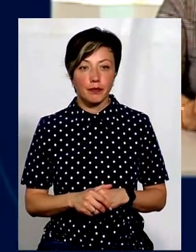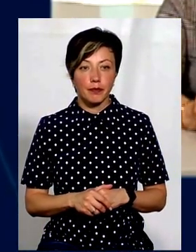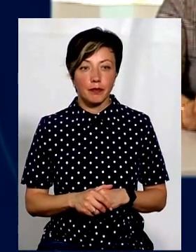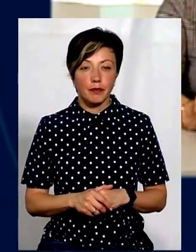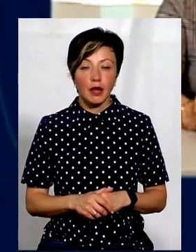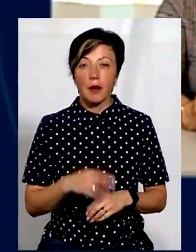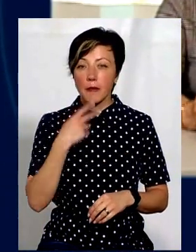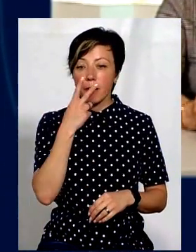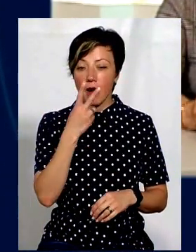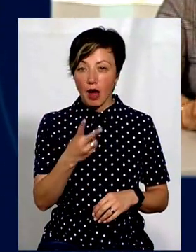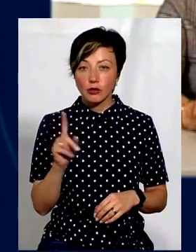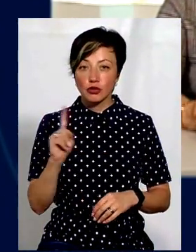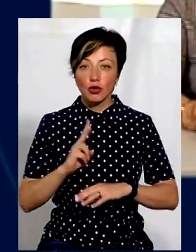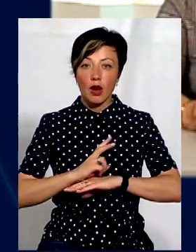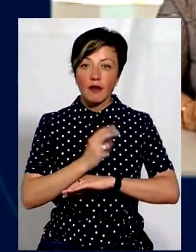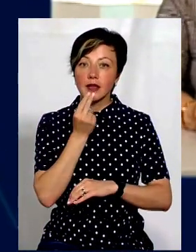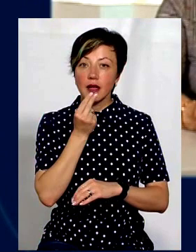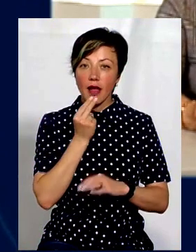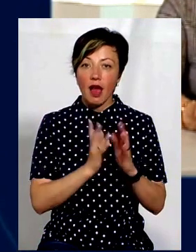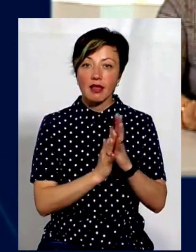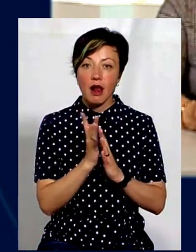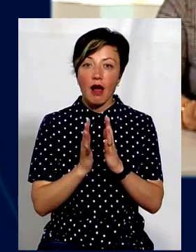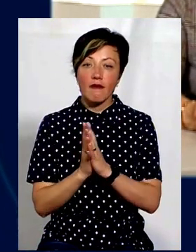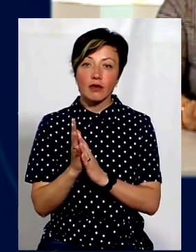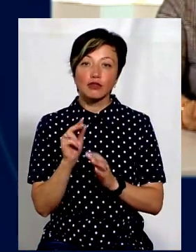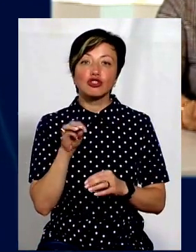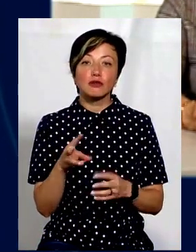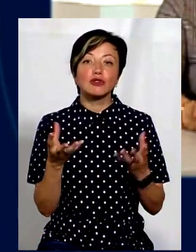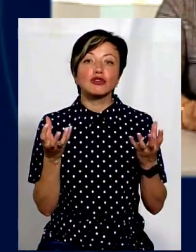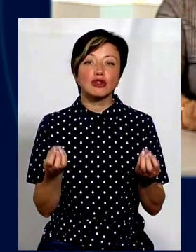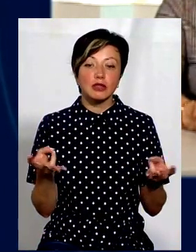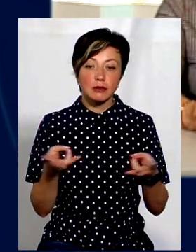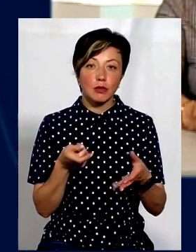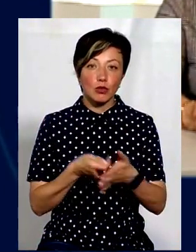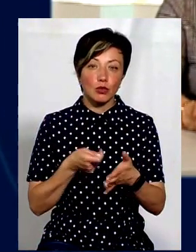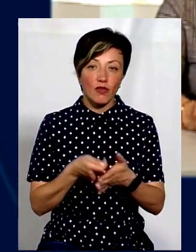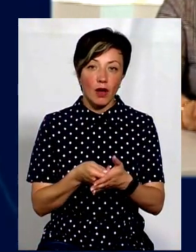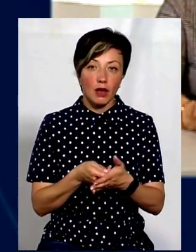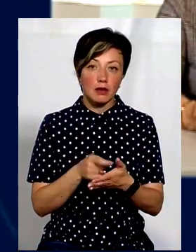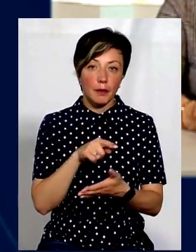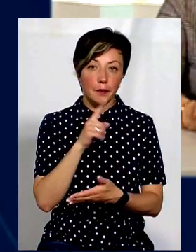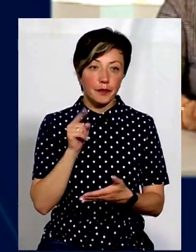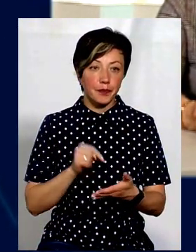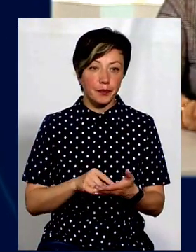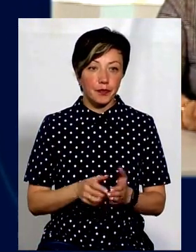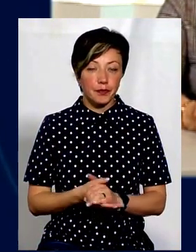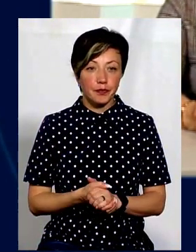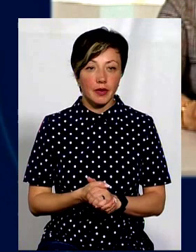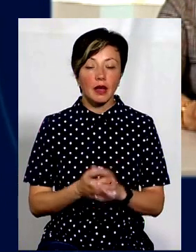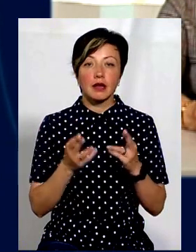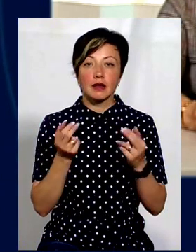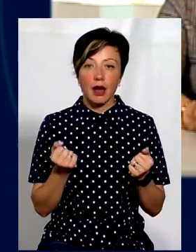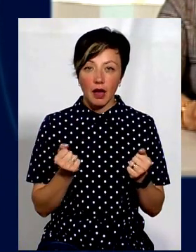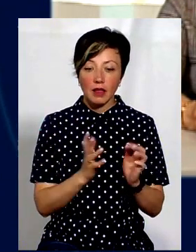Ми бачили, що равлики їдять траву. А чим ще їх треба годувати? Так,